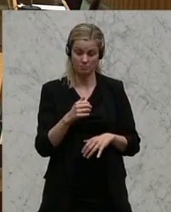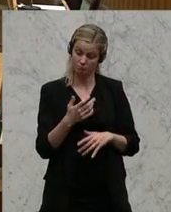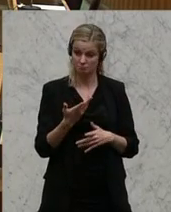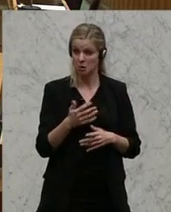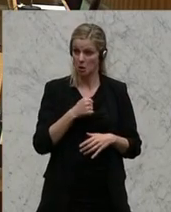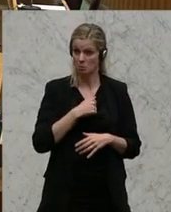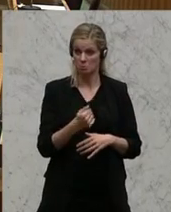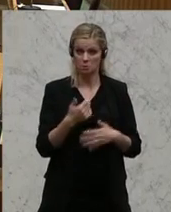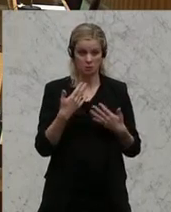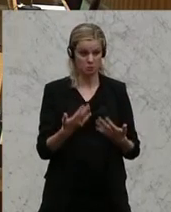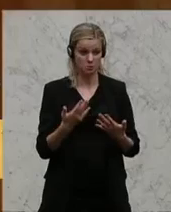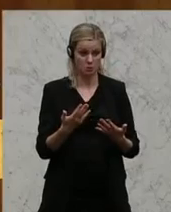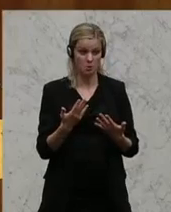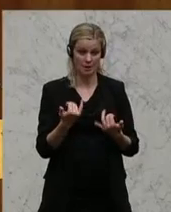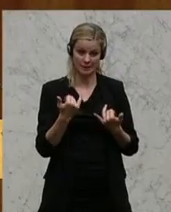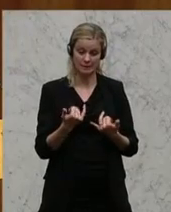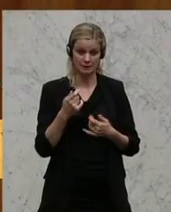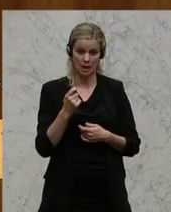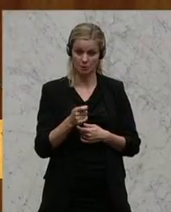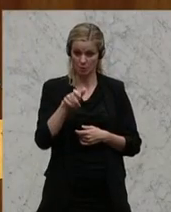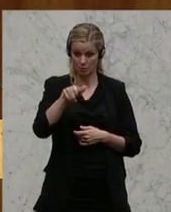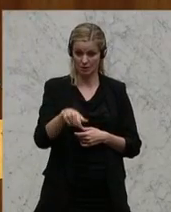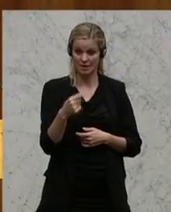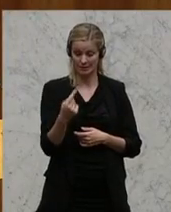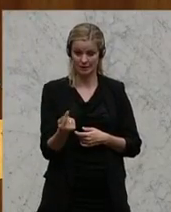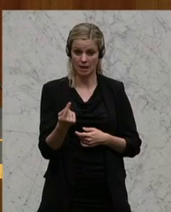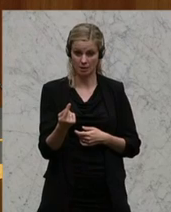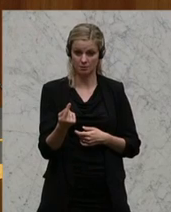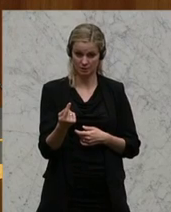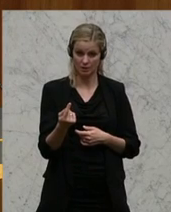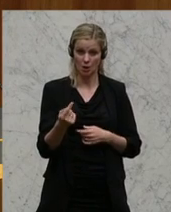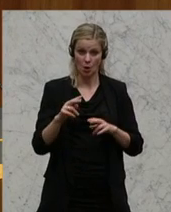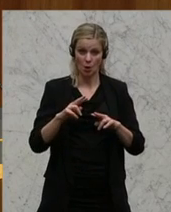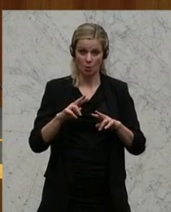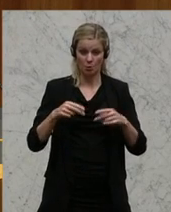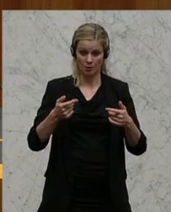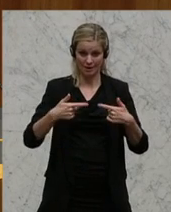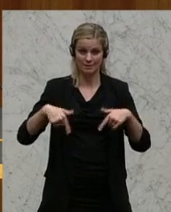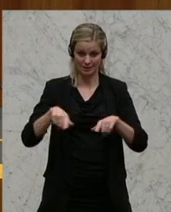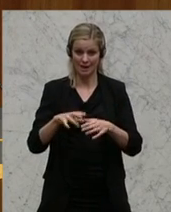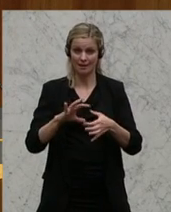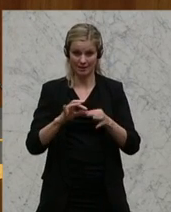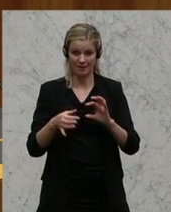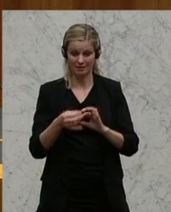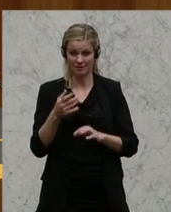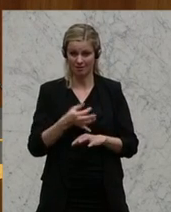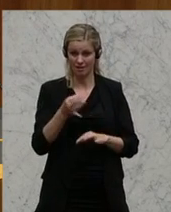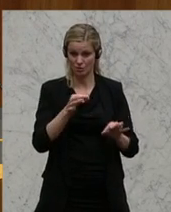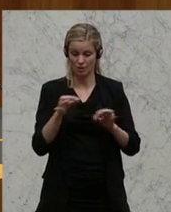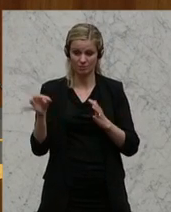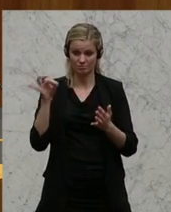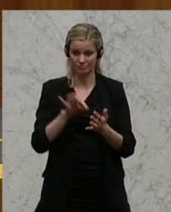Spagat, dass ein ausgerechnet ein Abgeordneter aus dem Bundeslandwahlkreis Kärnten beim Tagesordnungspunkt, wo es eigentlich um